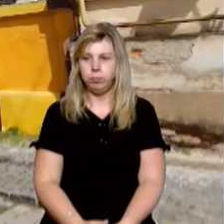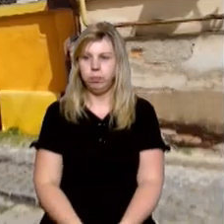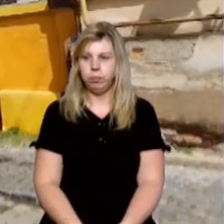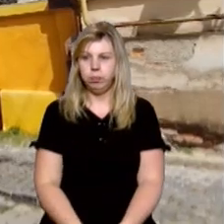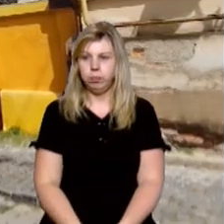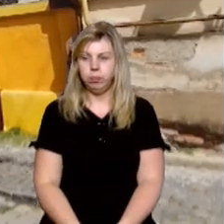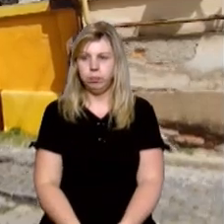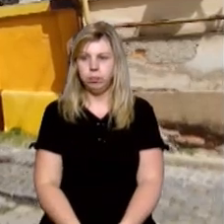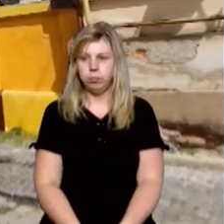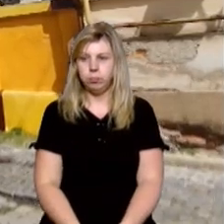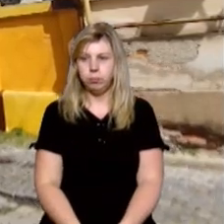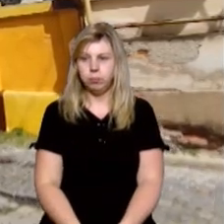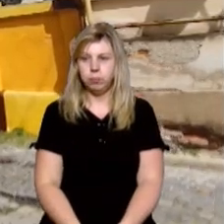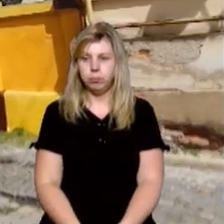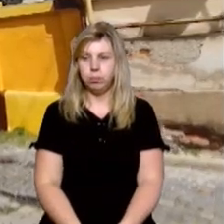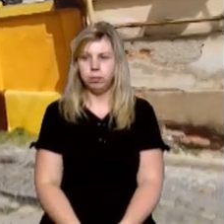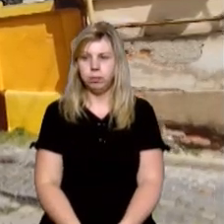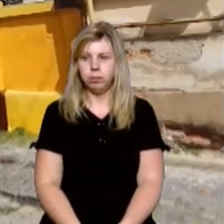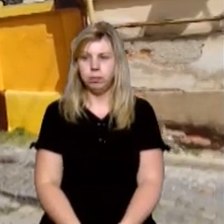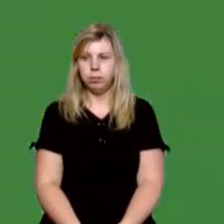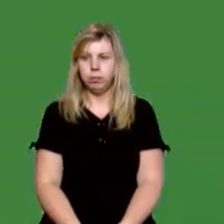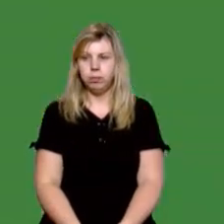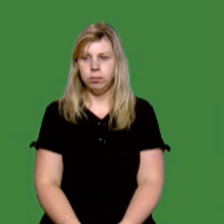Курта, Андрій Гісем, новини на Суспільному.